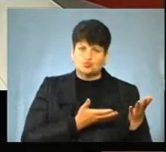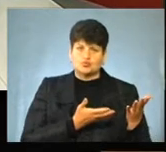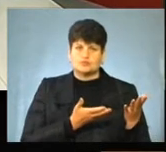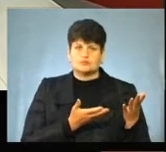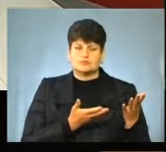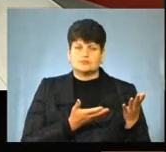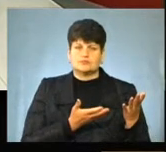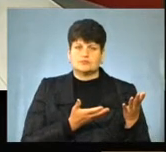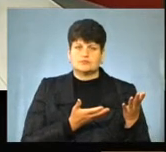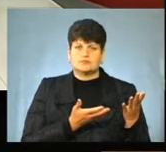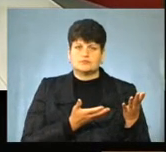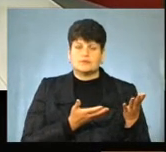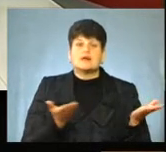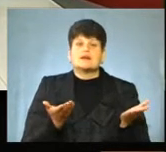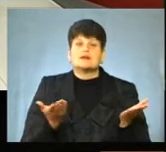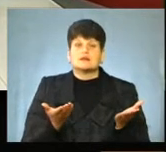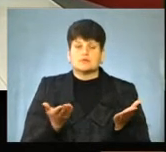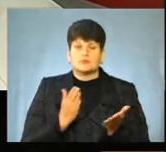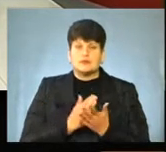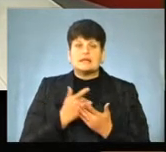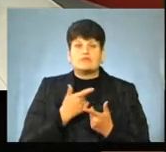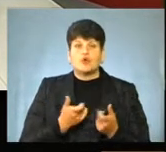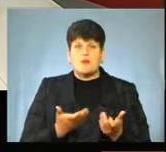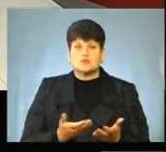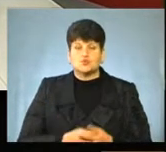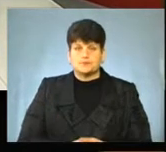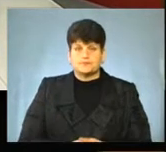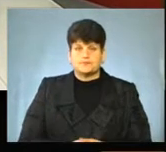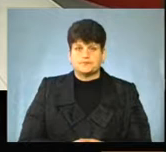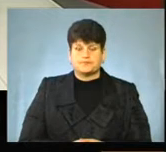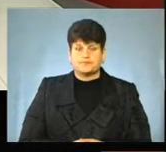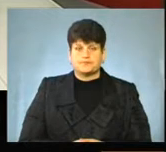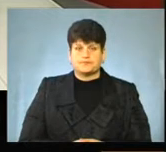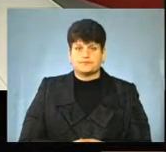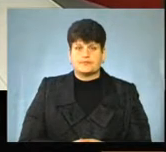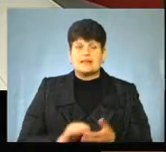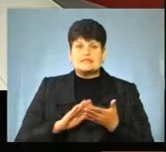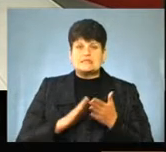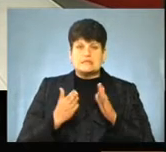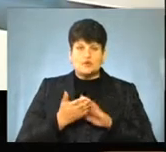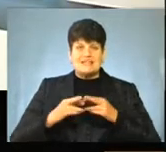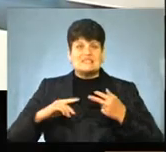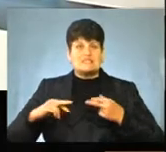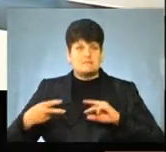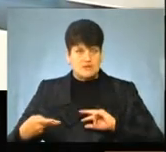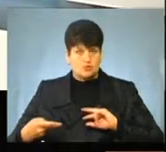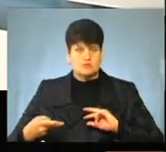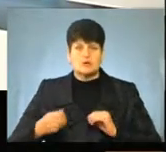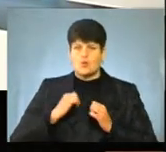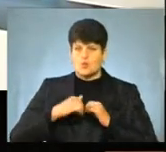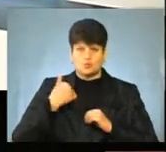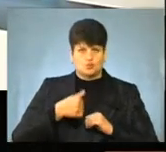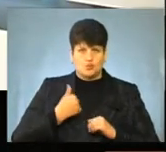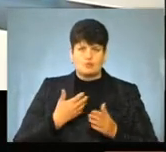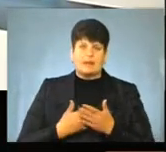культурні заклади, яку мають інформацію? Ну, ситуація змінюється з